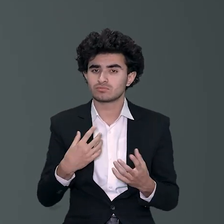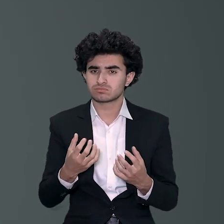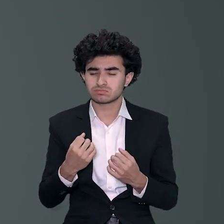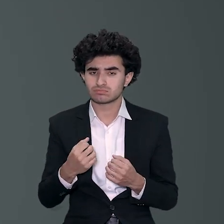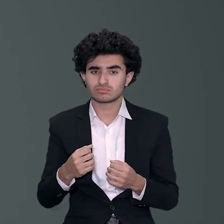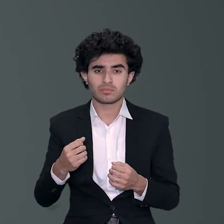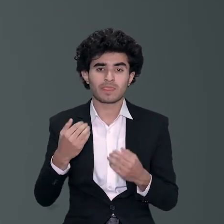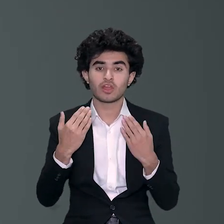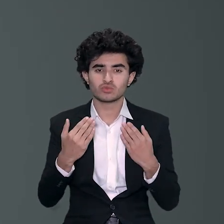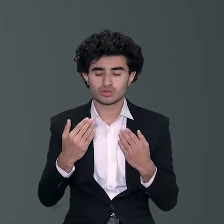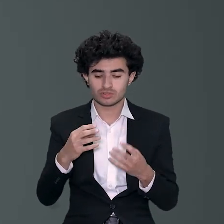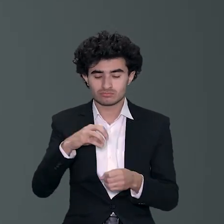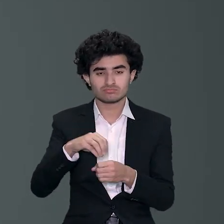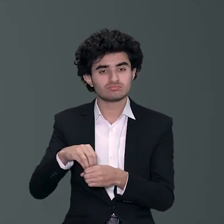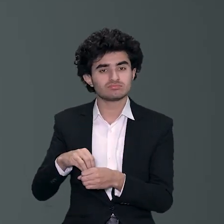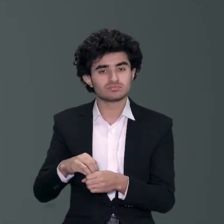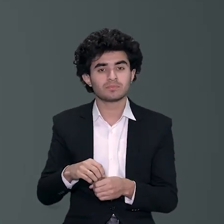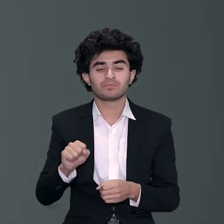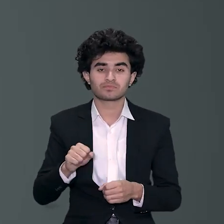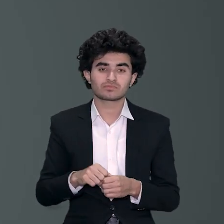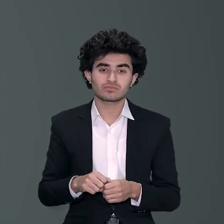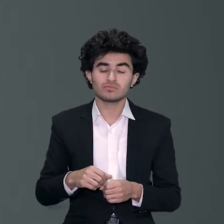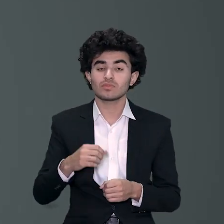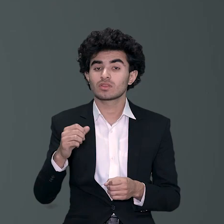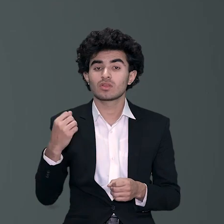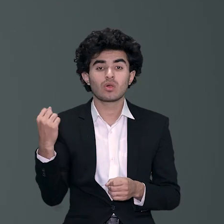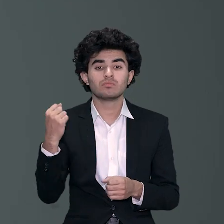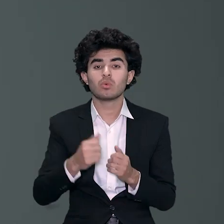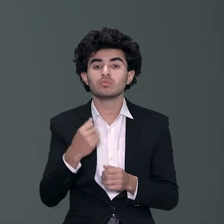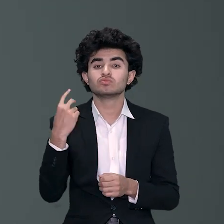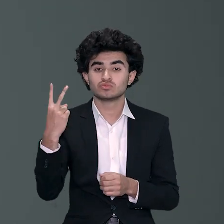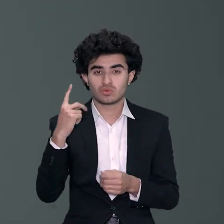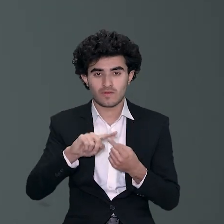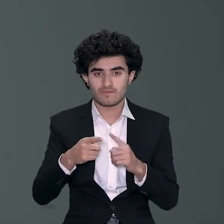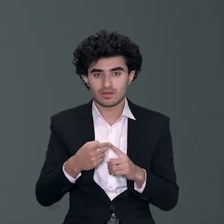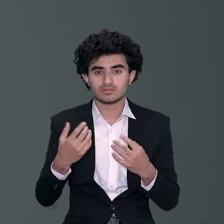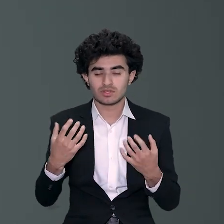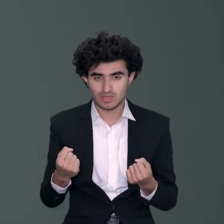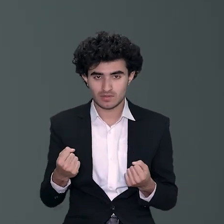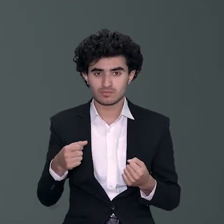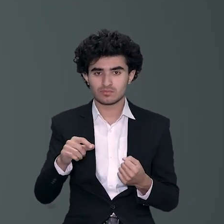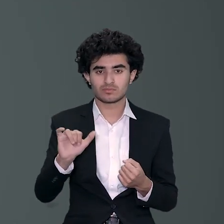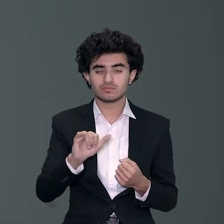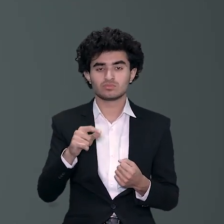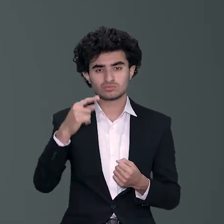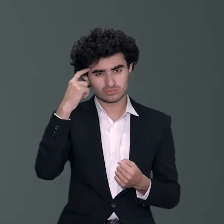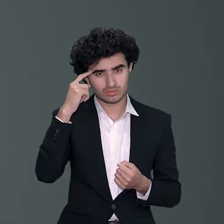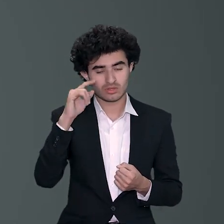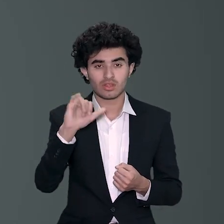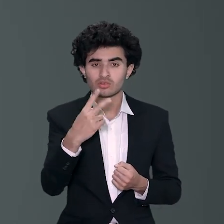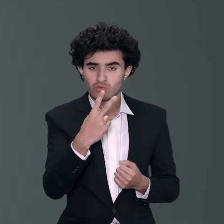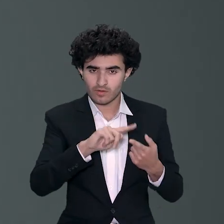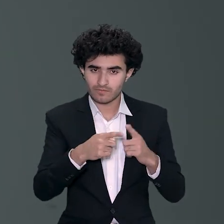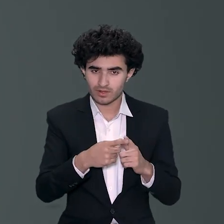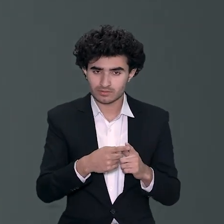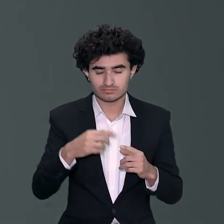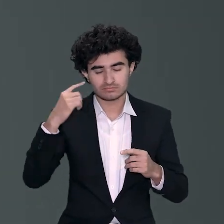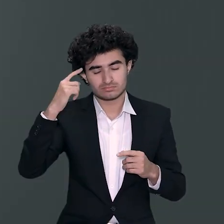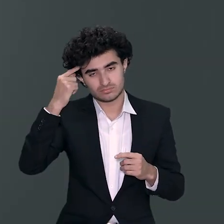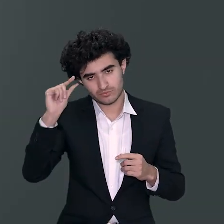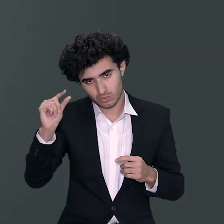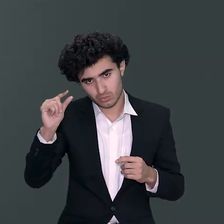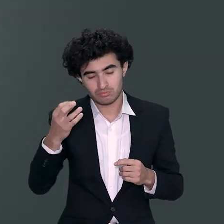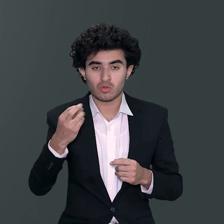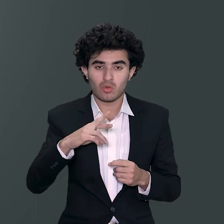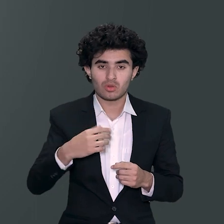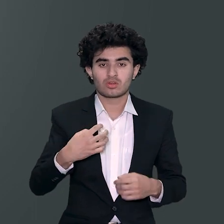نے کام کرنا ہے پاکستان میں ایجوکیشن کے سیکٹر کو ڈسرپ کرنا ہے so ہم نے جب یہ پروجیکٹ سٹارٹ کی آپ صرف دو دوست ہیں اور